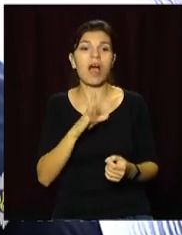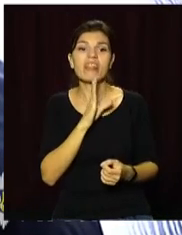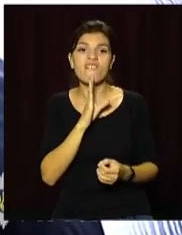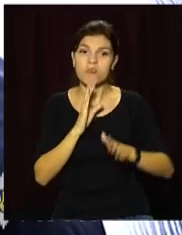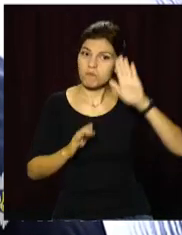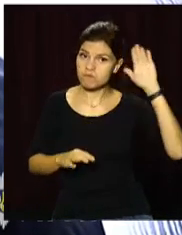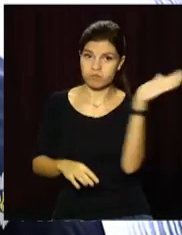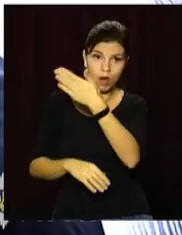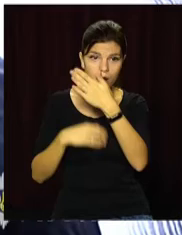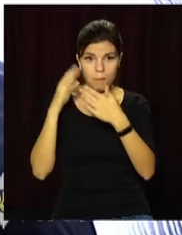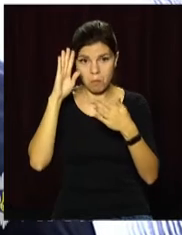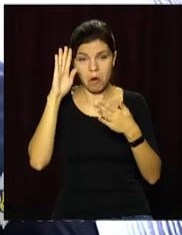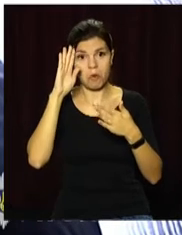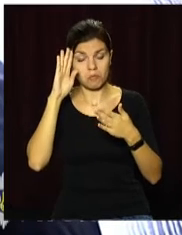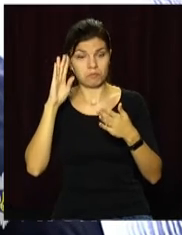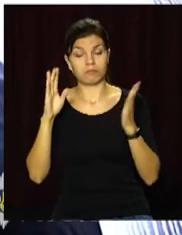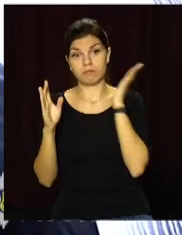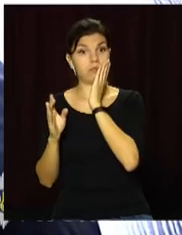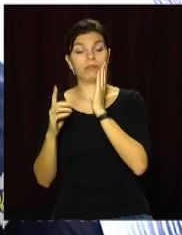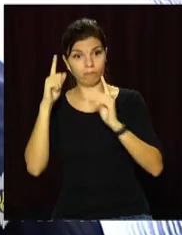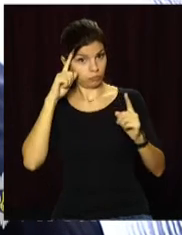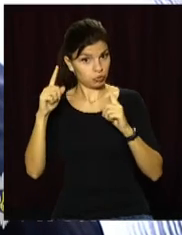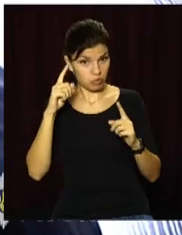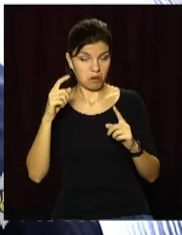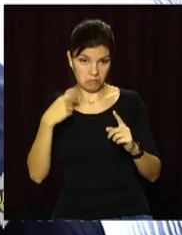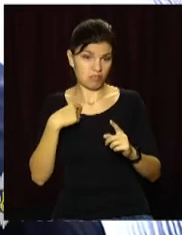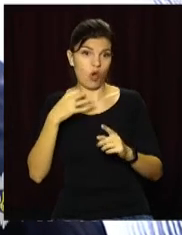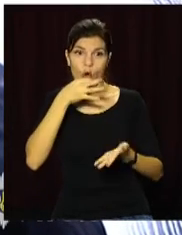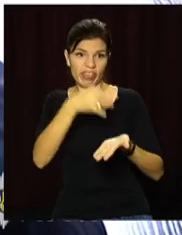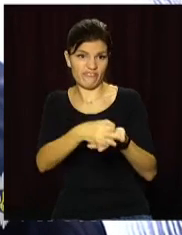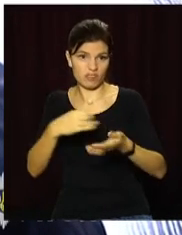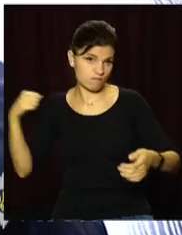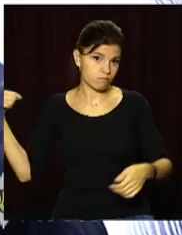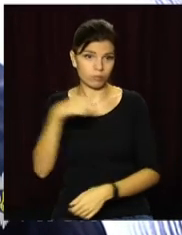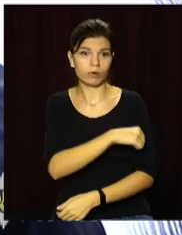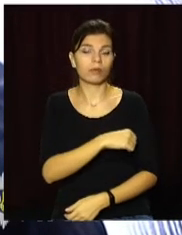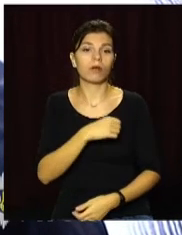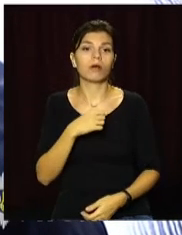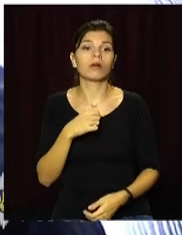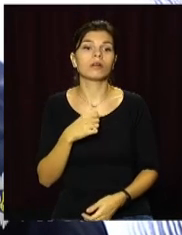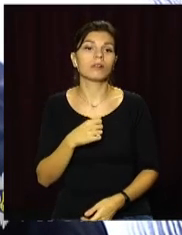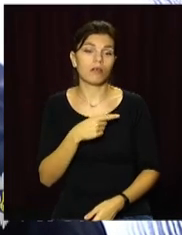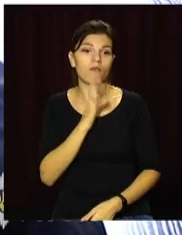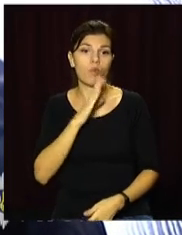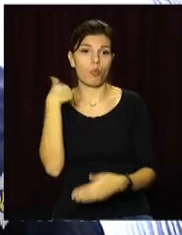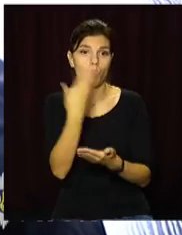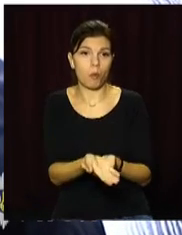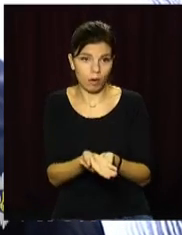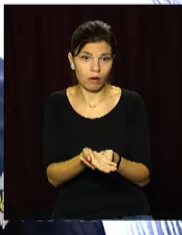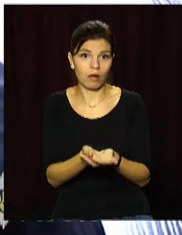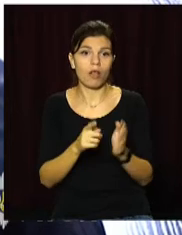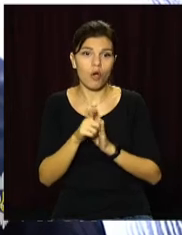руки, дала мене пощовчину. Я не довго думав, дала їй відповідь з лівої руки. Вона упала, почала